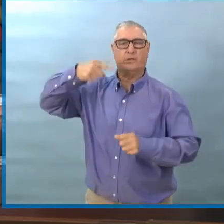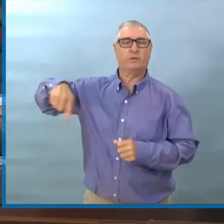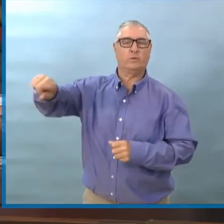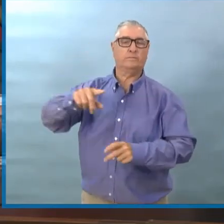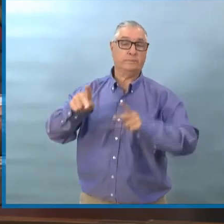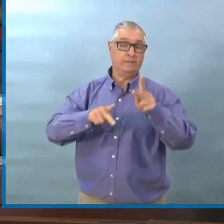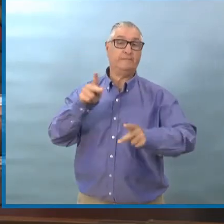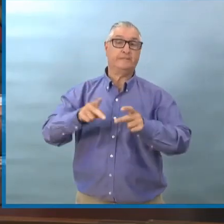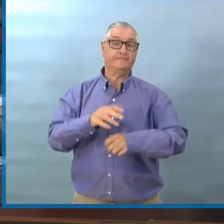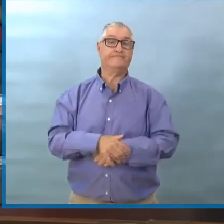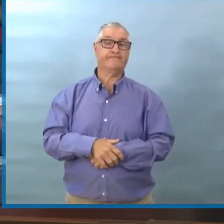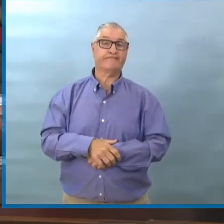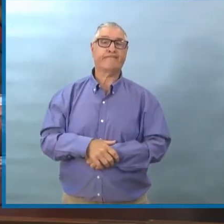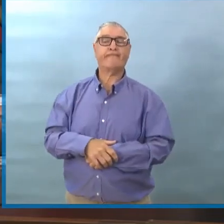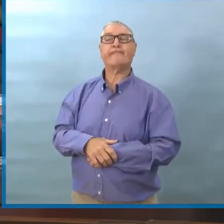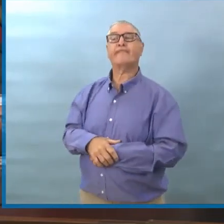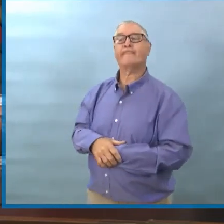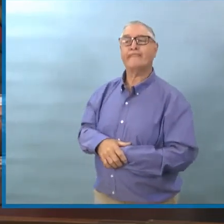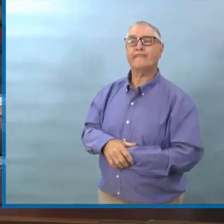Question inaudible.